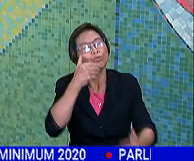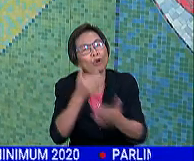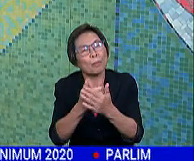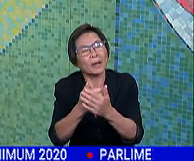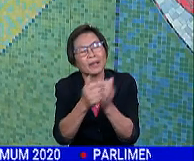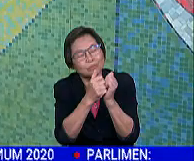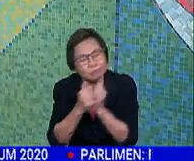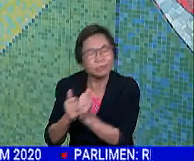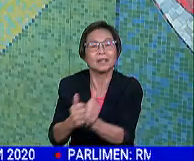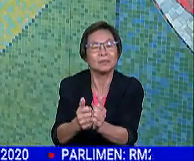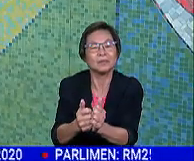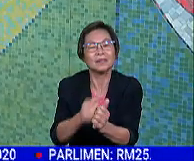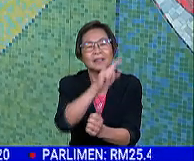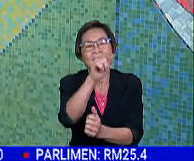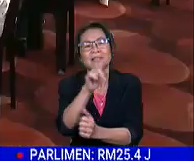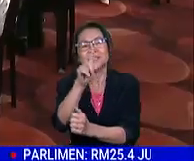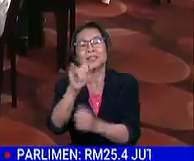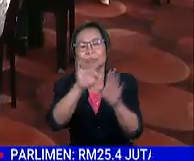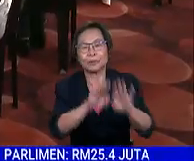Faham Zahidi, Cerita RPM.